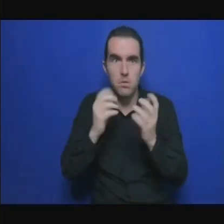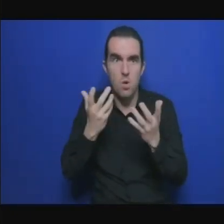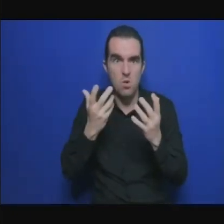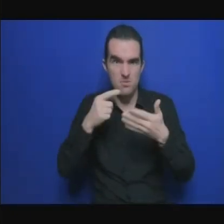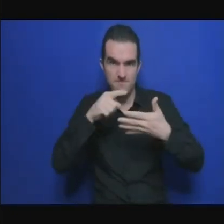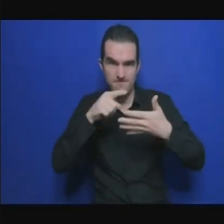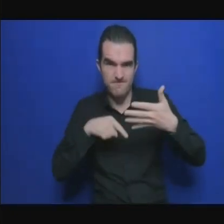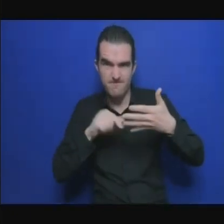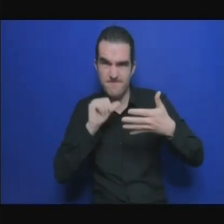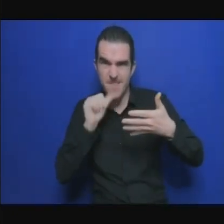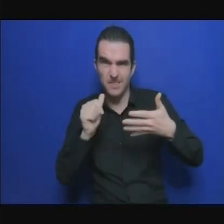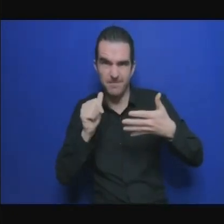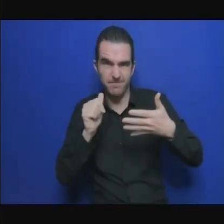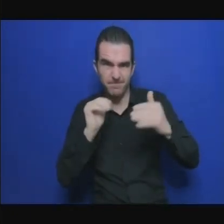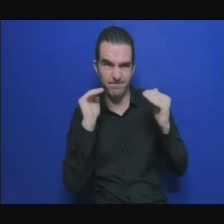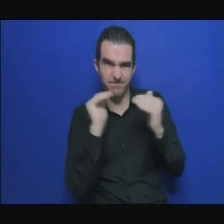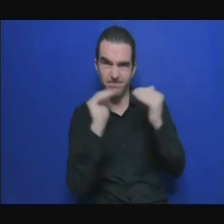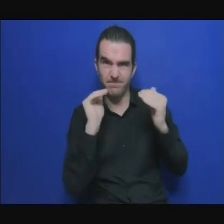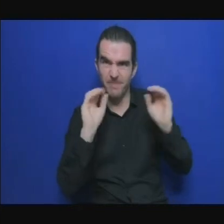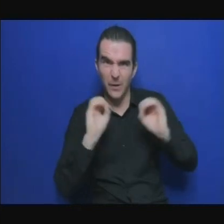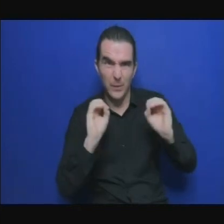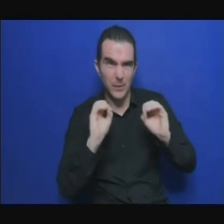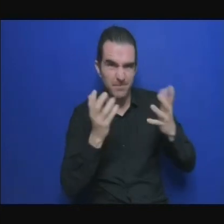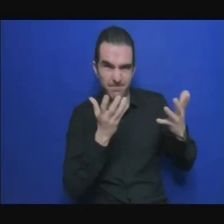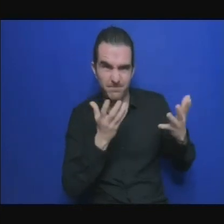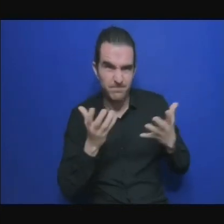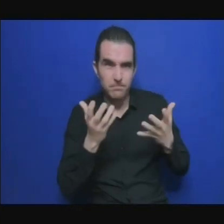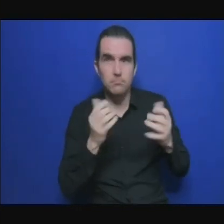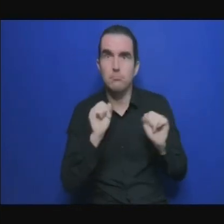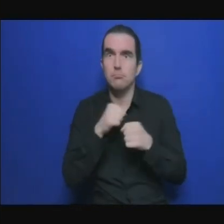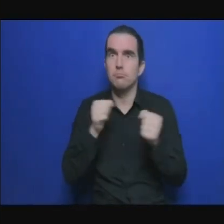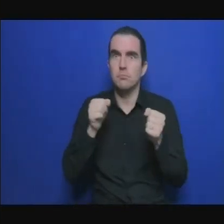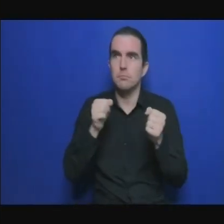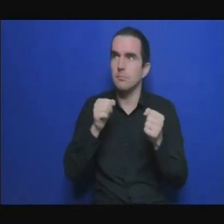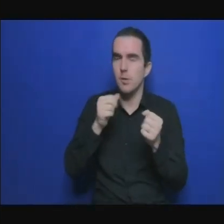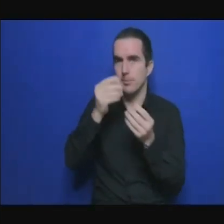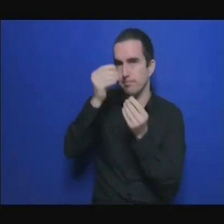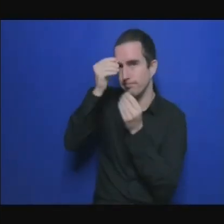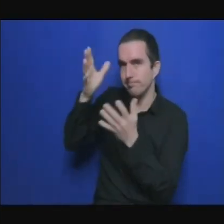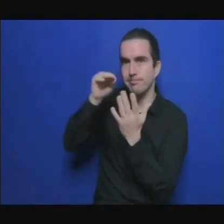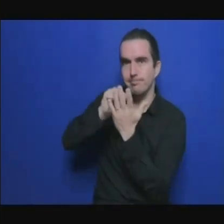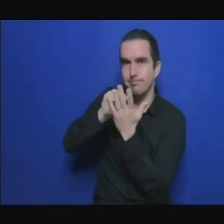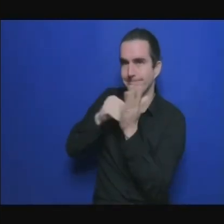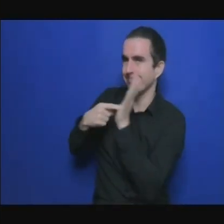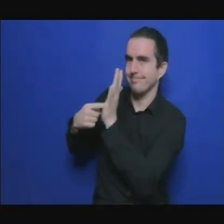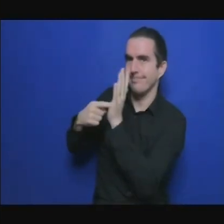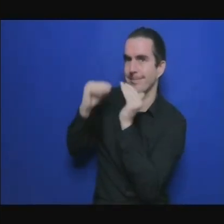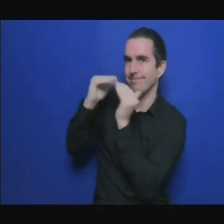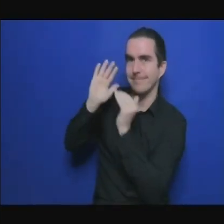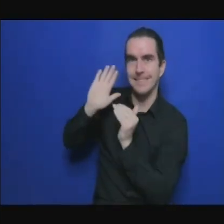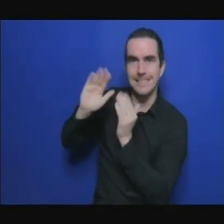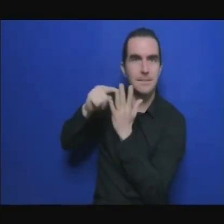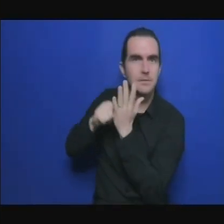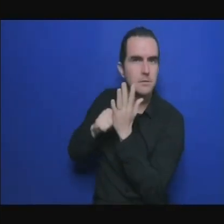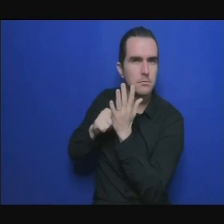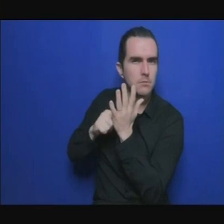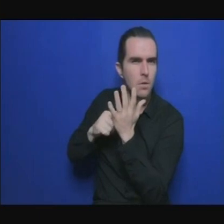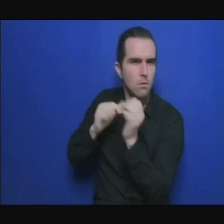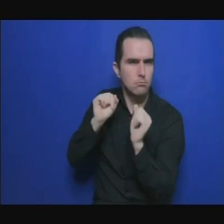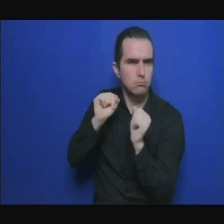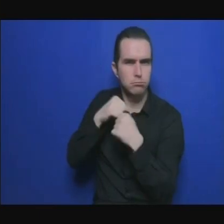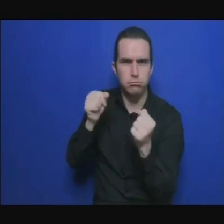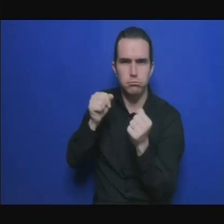utiliser les fonds et en fin de compte il faut rendre les ressources financières au fonds vert pour le climat et je puis vous le dire